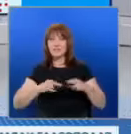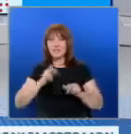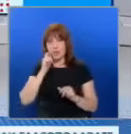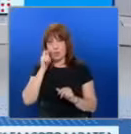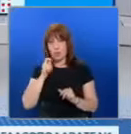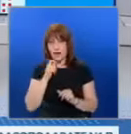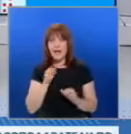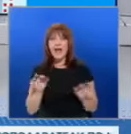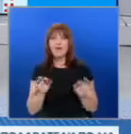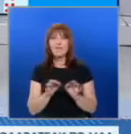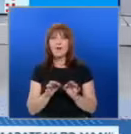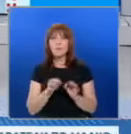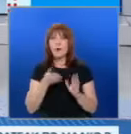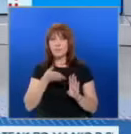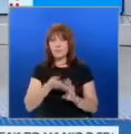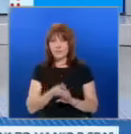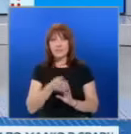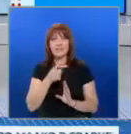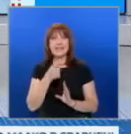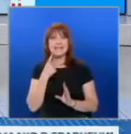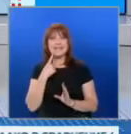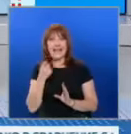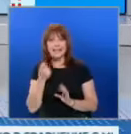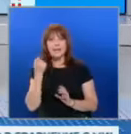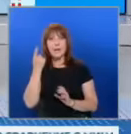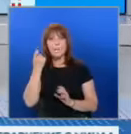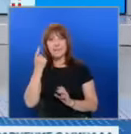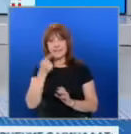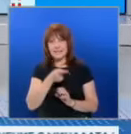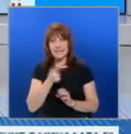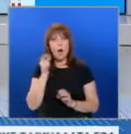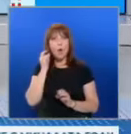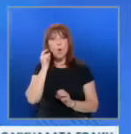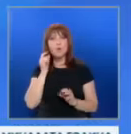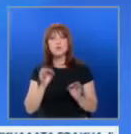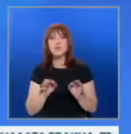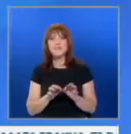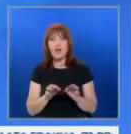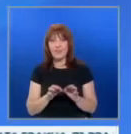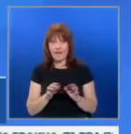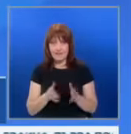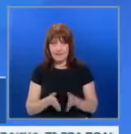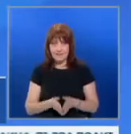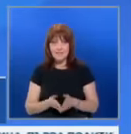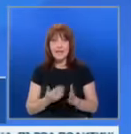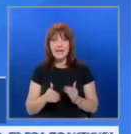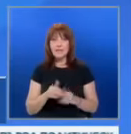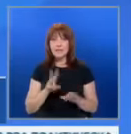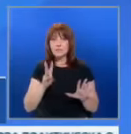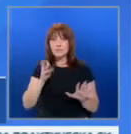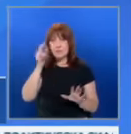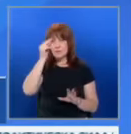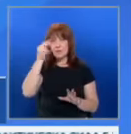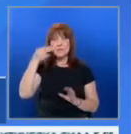Украина. На форума бяха и украинският президент Володимир Зеленски и председателят на Европейската комисия Урсула фон дер Лайен. Над 80